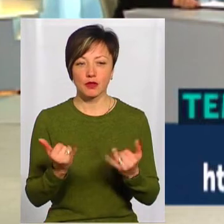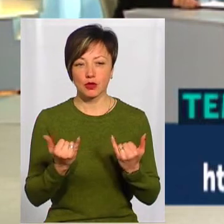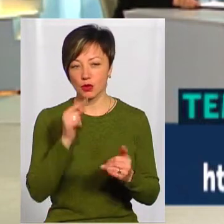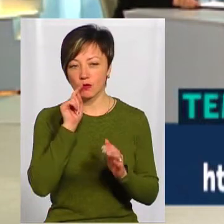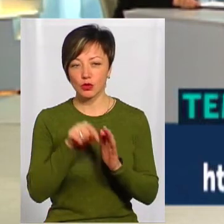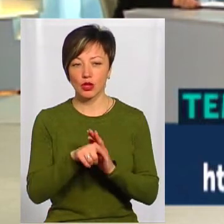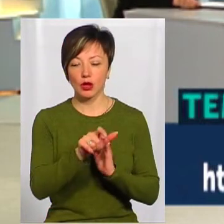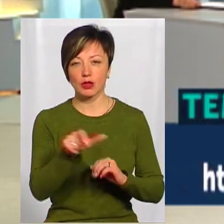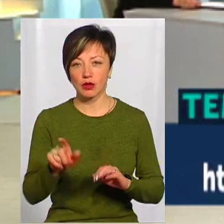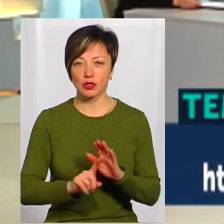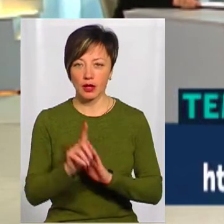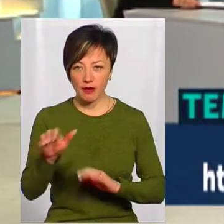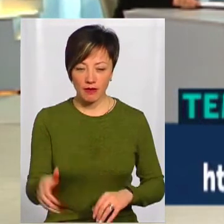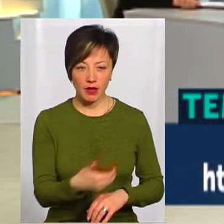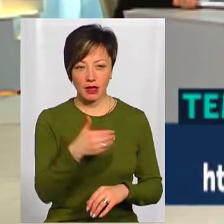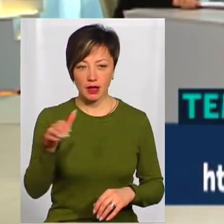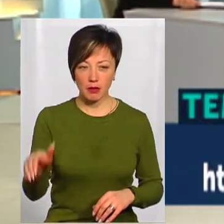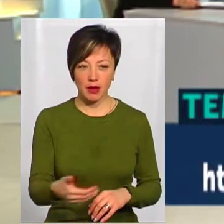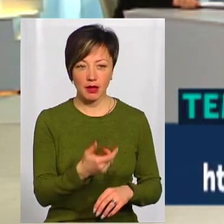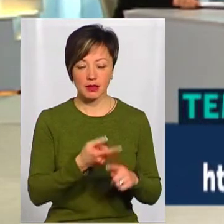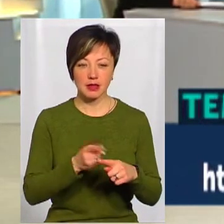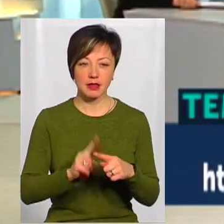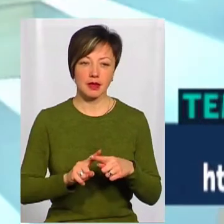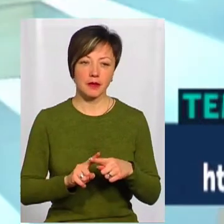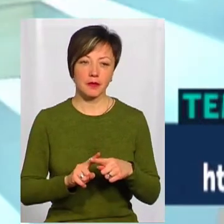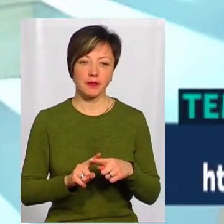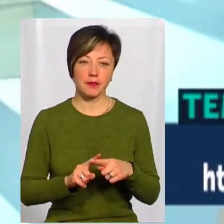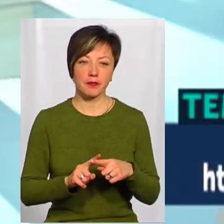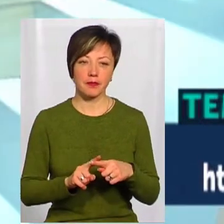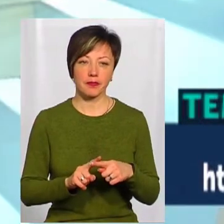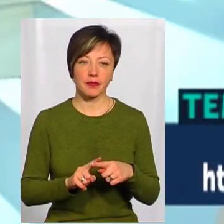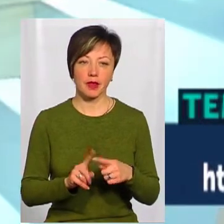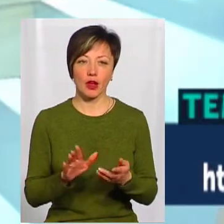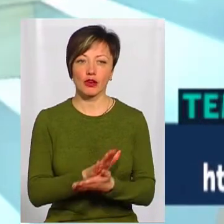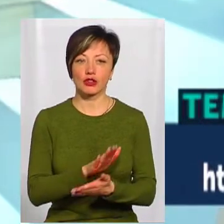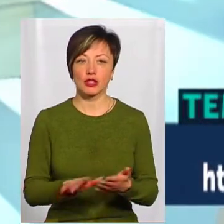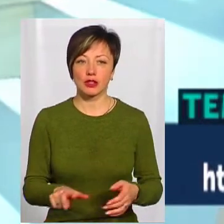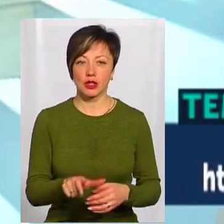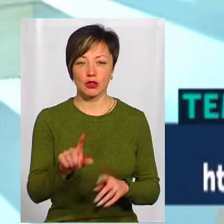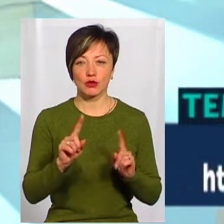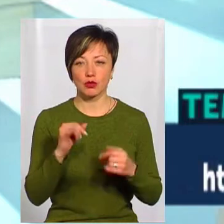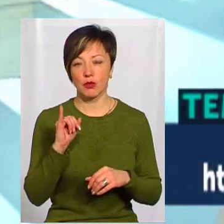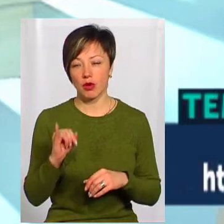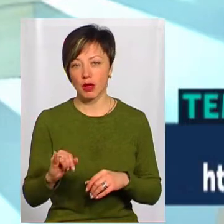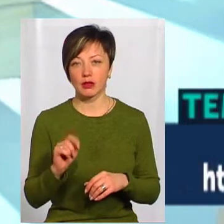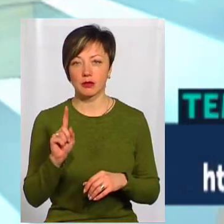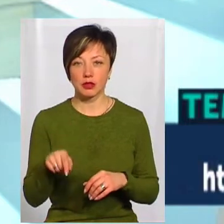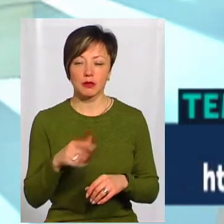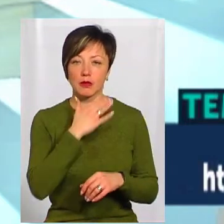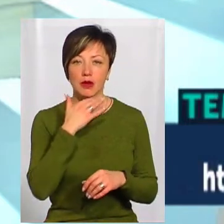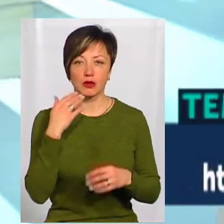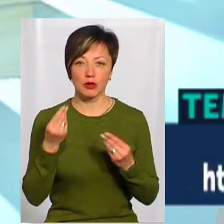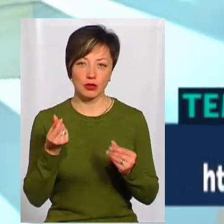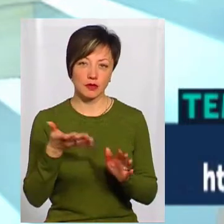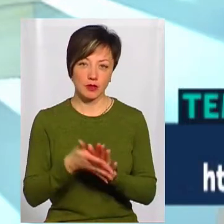втручаються люди, починають вигрібати, це називається, це як розчистка річки, це дуже погано, тим більше, що дуже